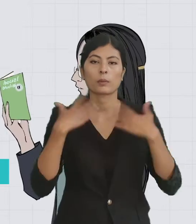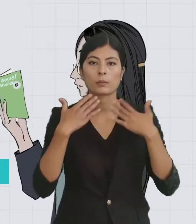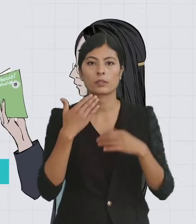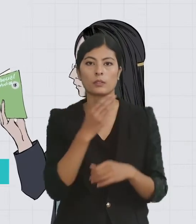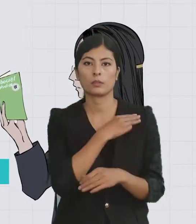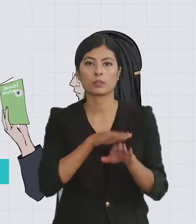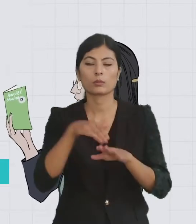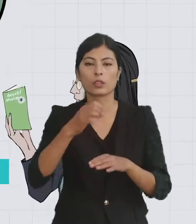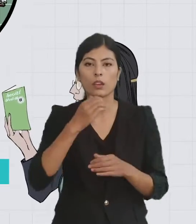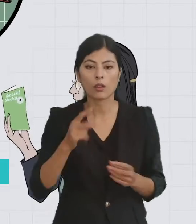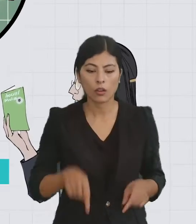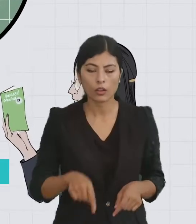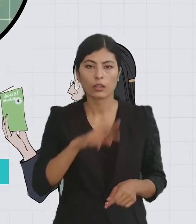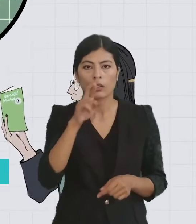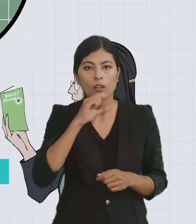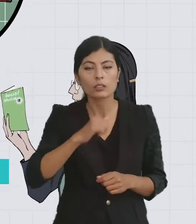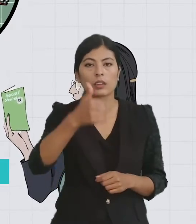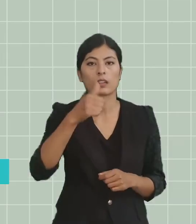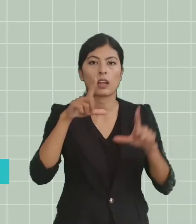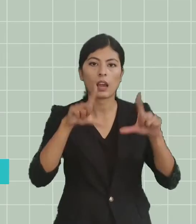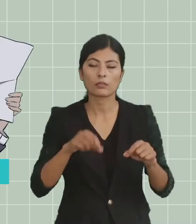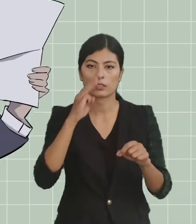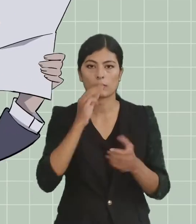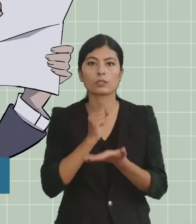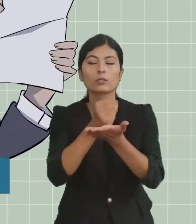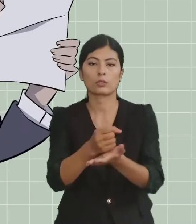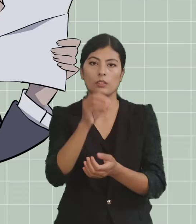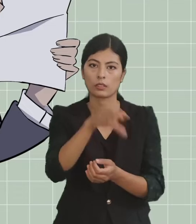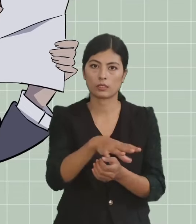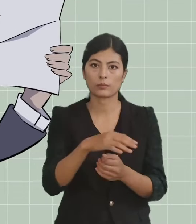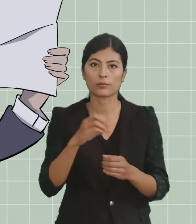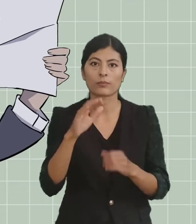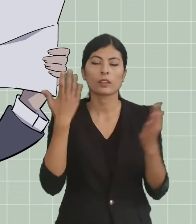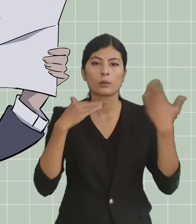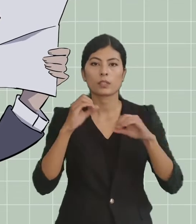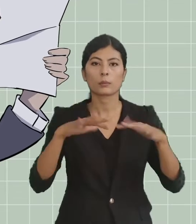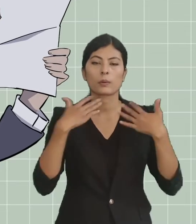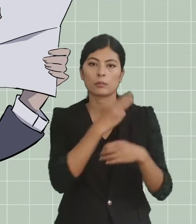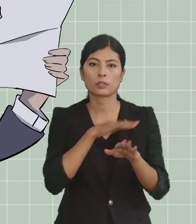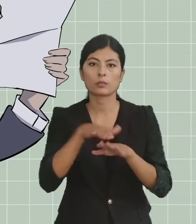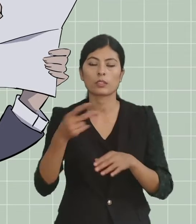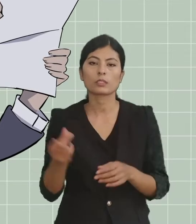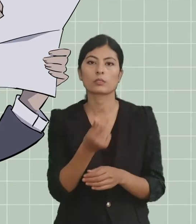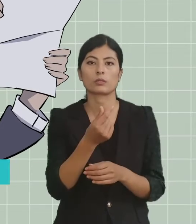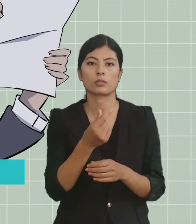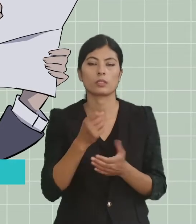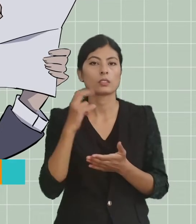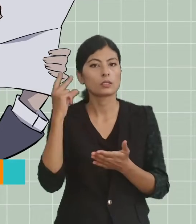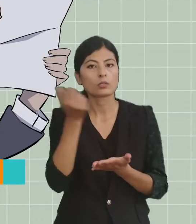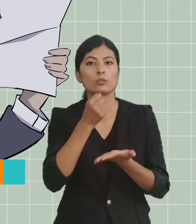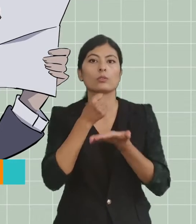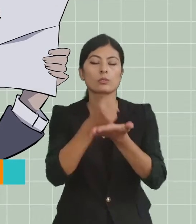ततकालिन आ दिर्गकालिन आवे सकता सब में सहयोग पहुचावे के हिंसा प्रभावित के जल्दी से जल्दी आ सहज रूप में